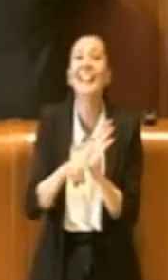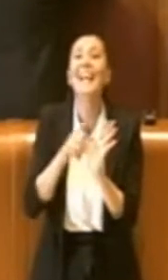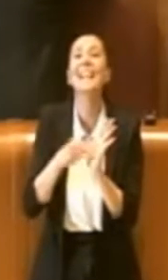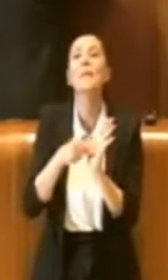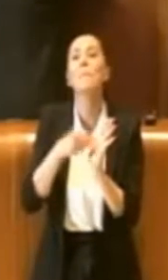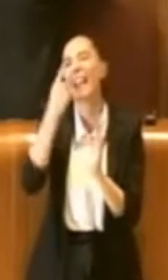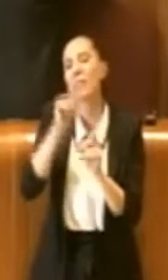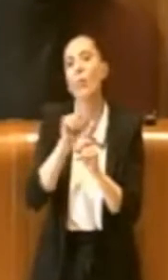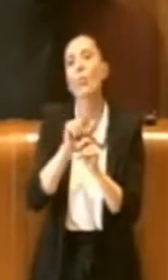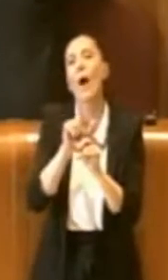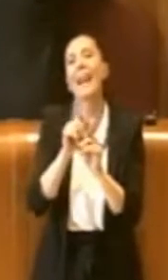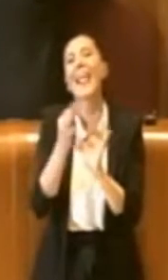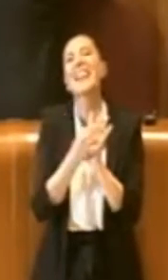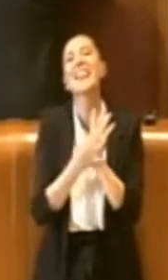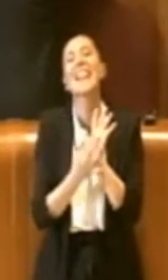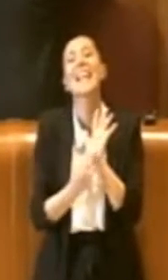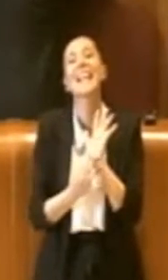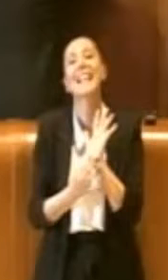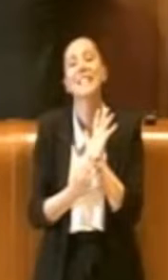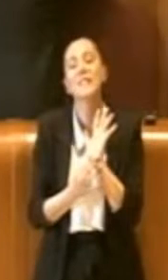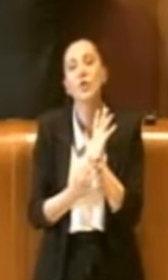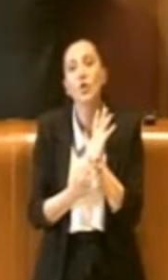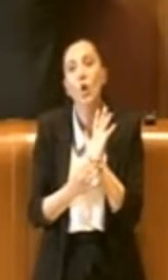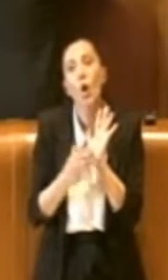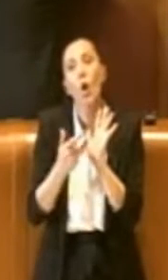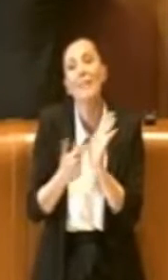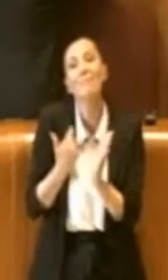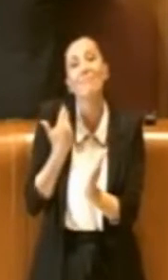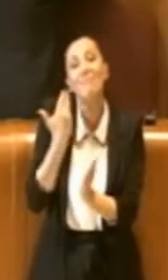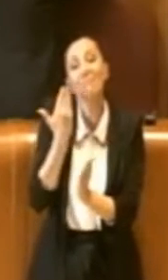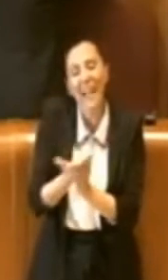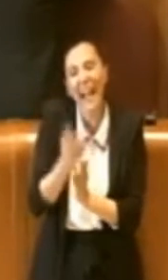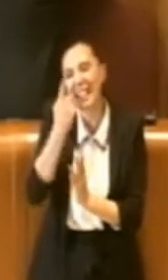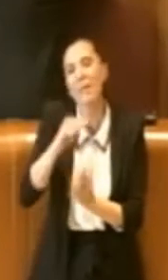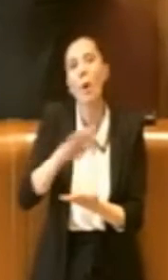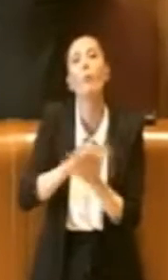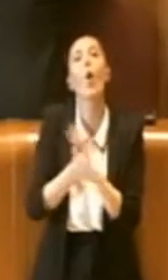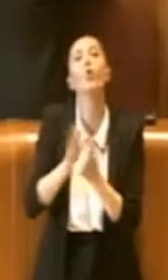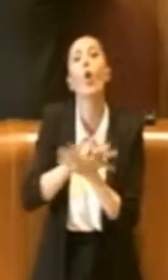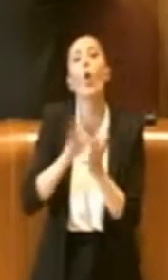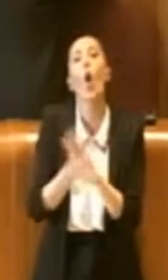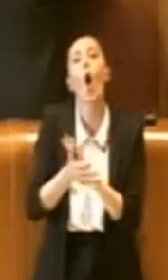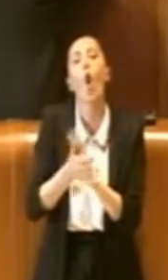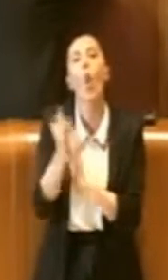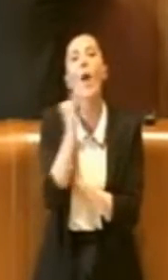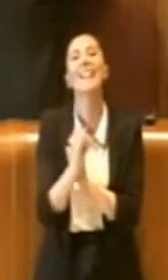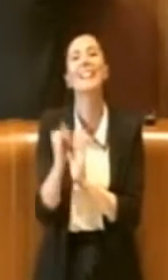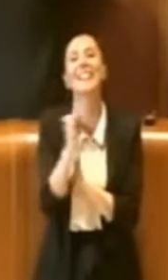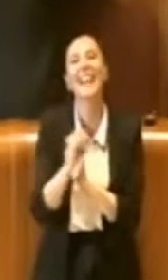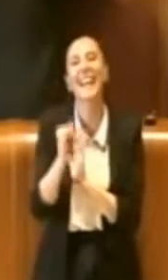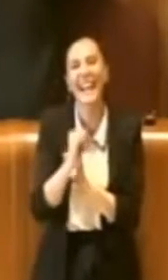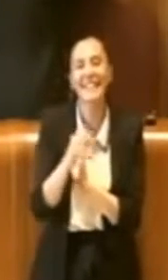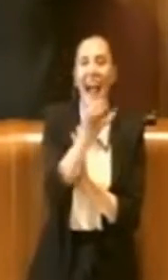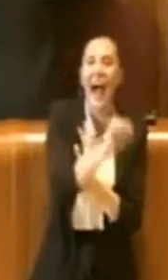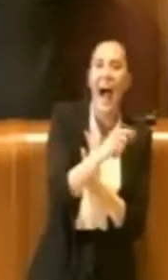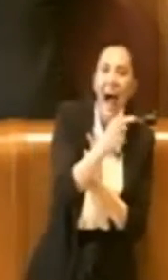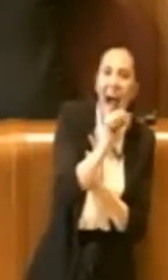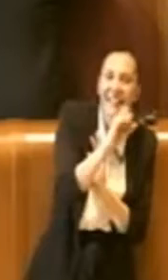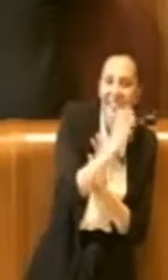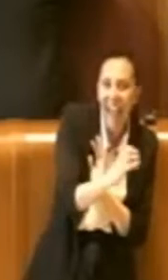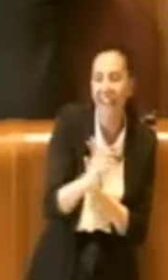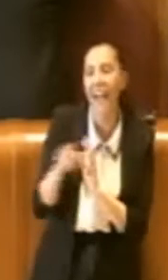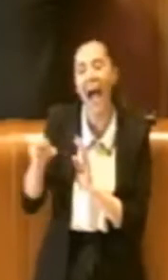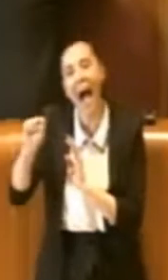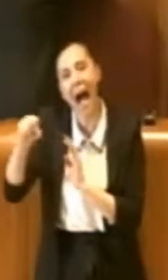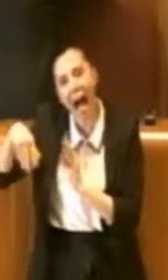di indirizzo, richiede che si possa fare un protocollo di intesa tra Atac e Ama. Può sembrare quasi una banalità, dovrebbe essere